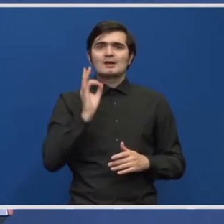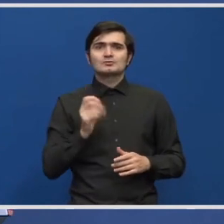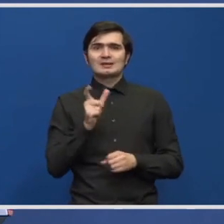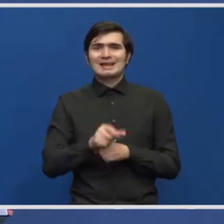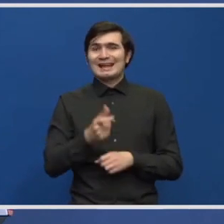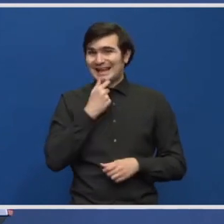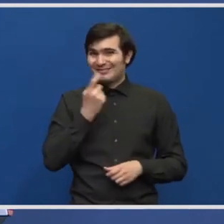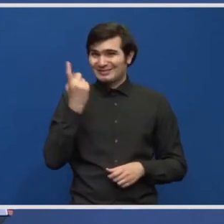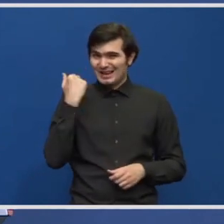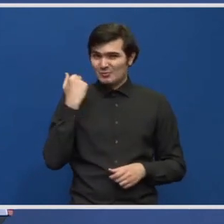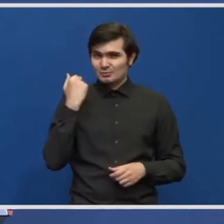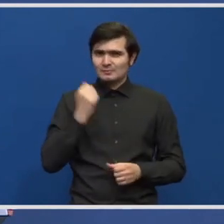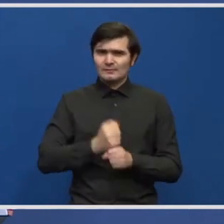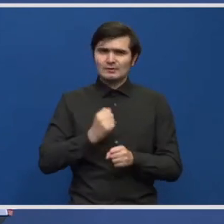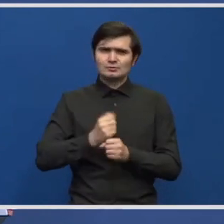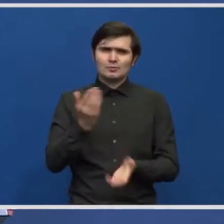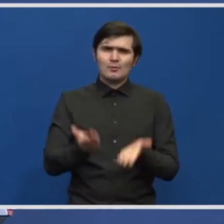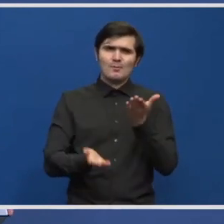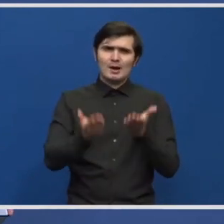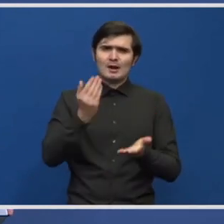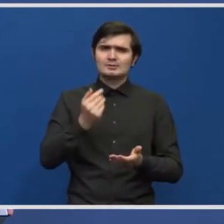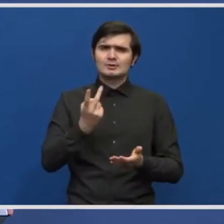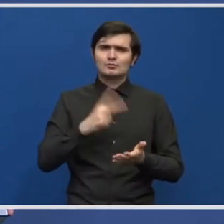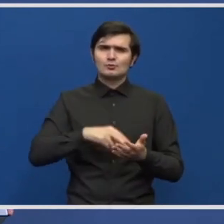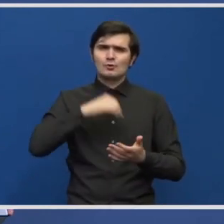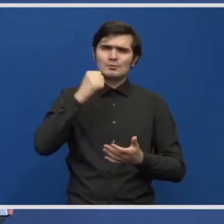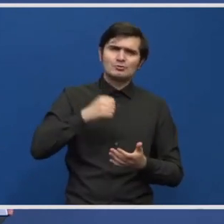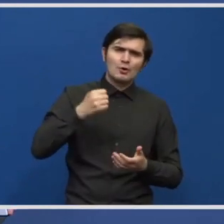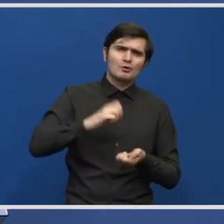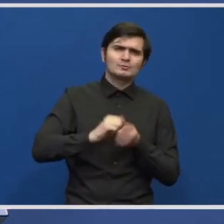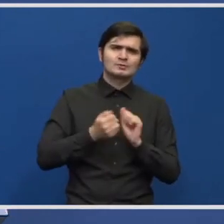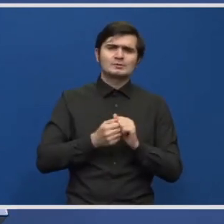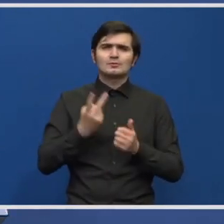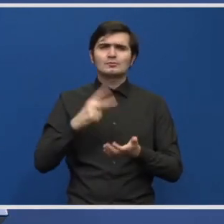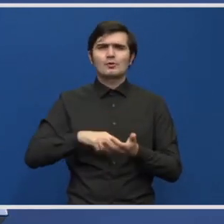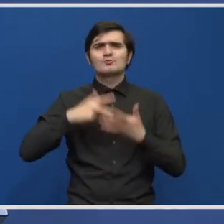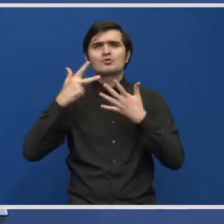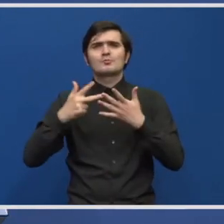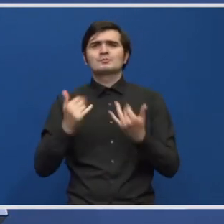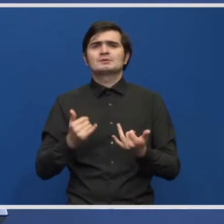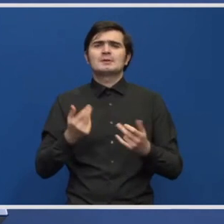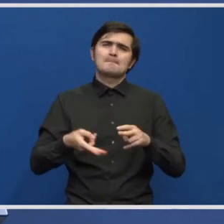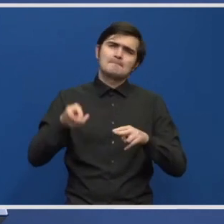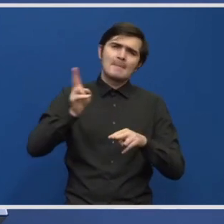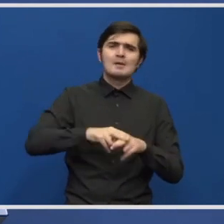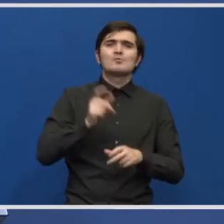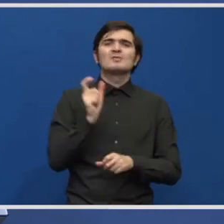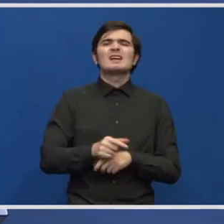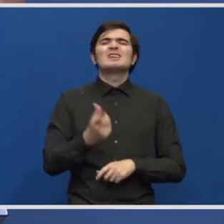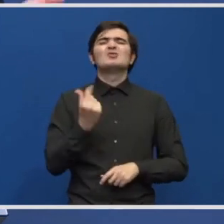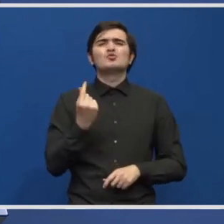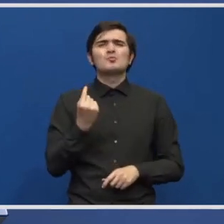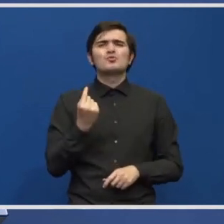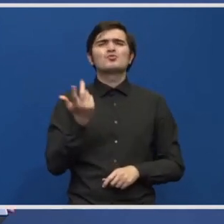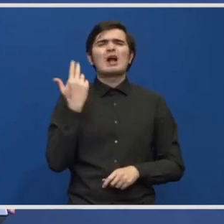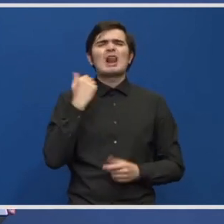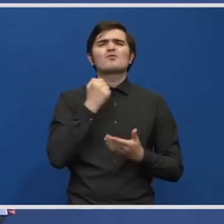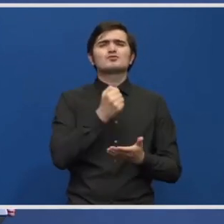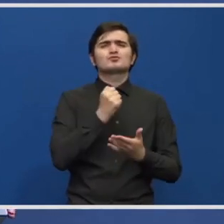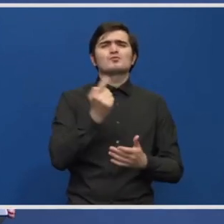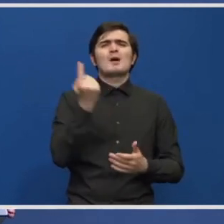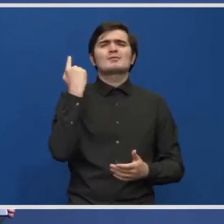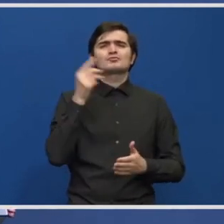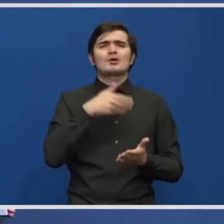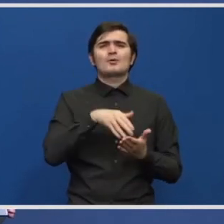trecut. Și ca să aveți un termen de comparație față de un an anterior, 2019 sau 2019, este mult mai mult decât dublul a sumei care fusese